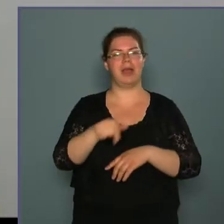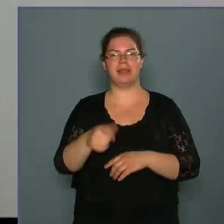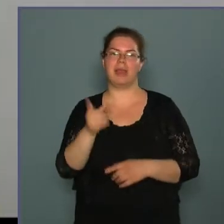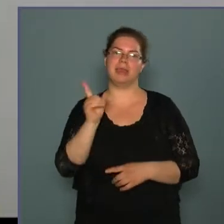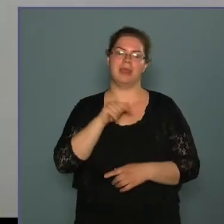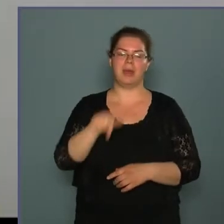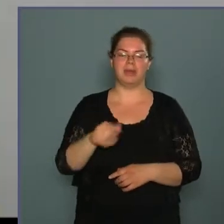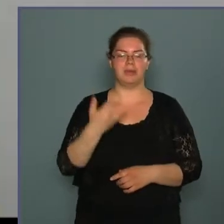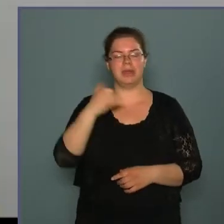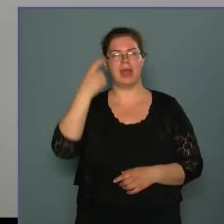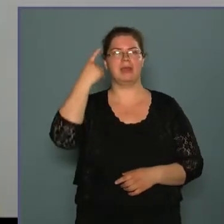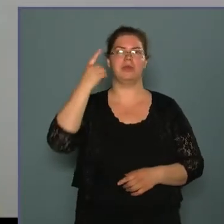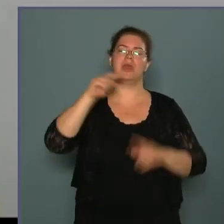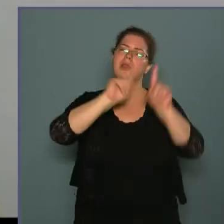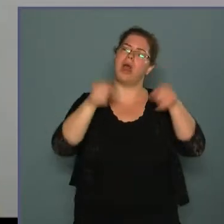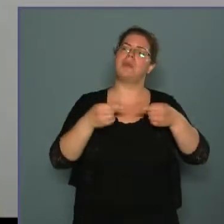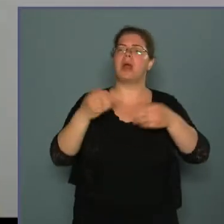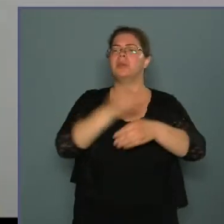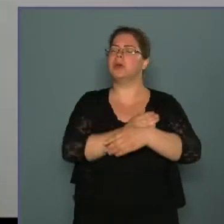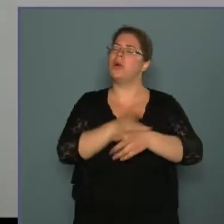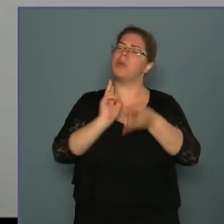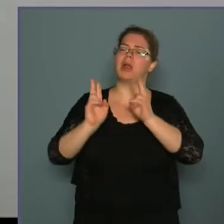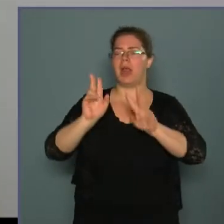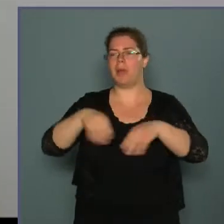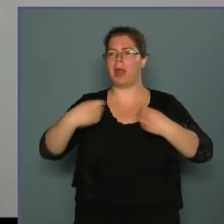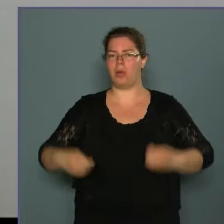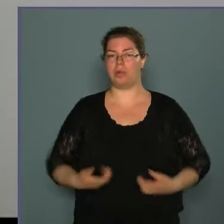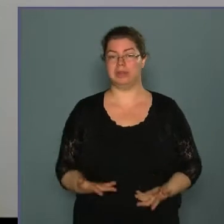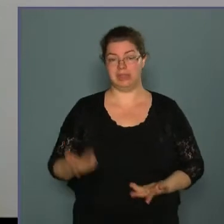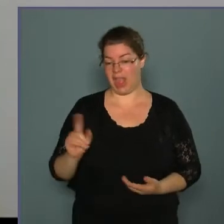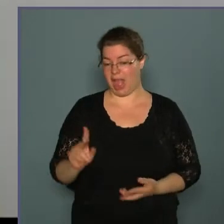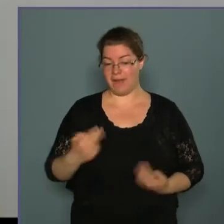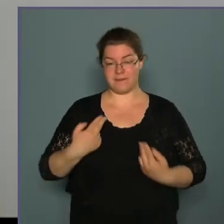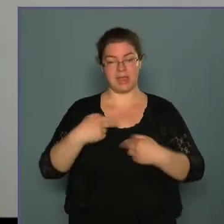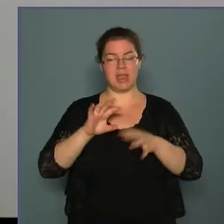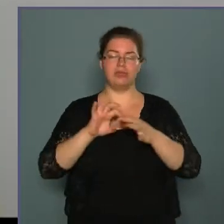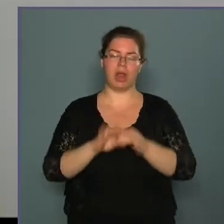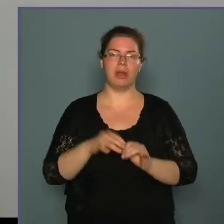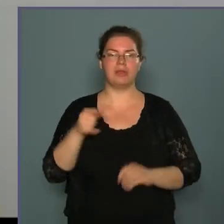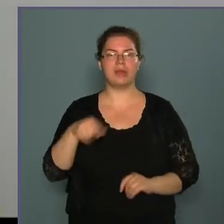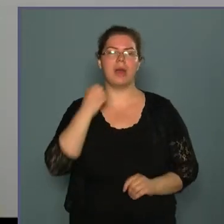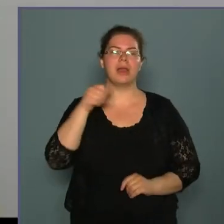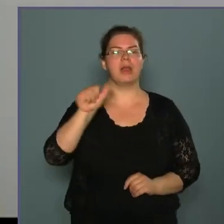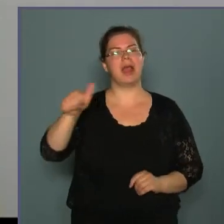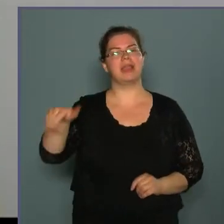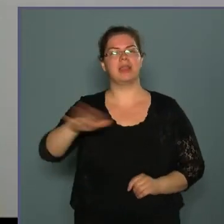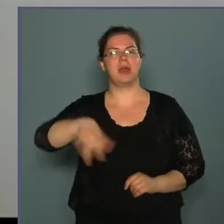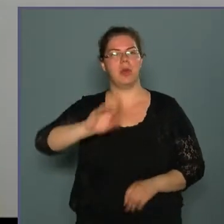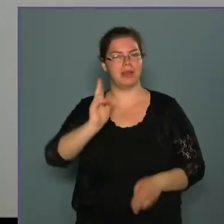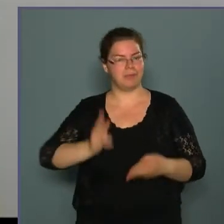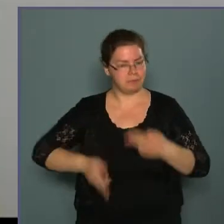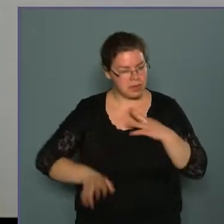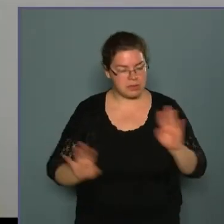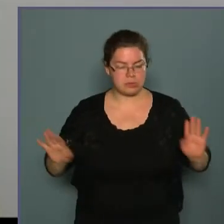mindenki tudja otthonról az ablak mögül, hogy hogyan kellene ezt megoldani. De a visszacsatolás az az, hogy amikor egy-egy területtel végzünk,